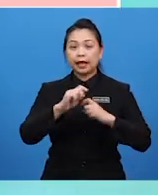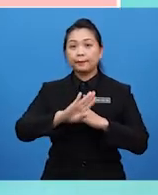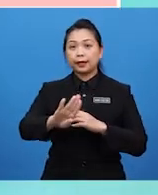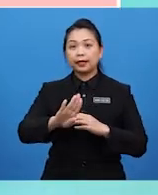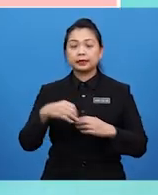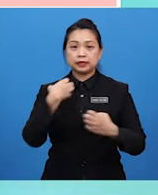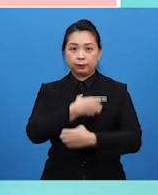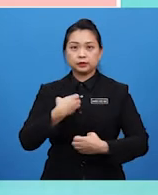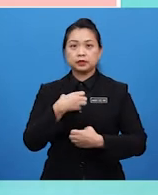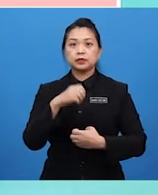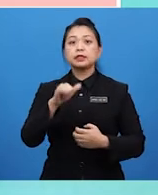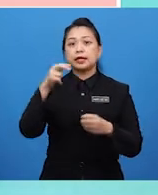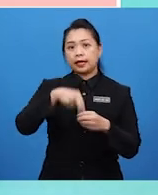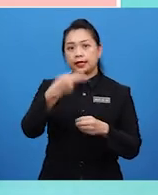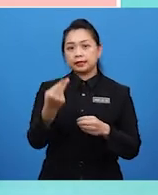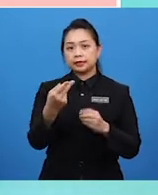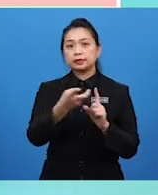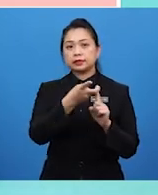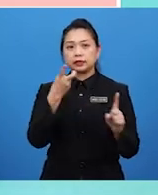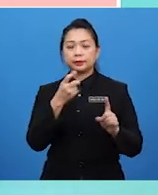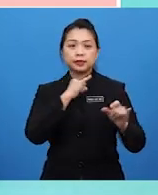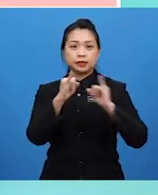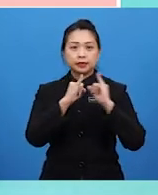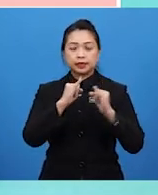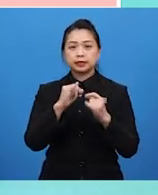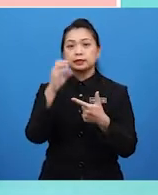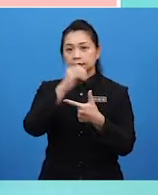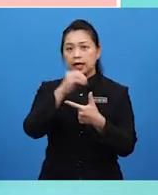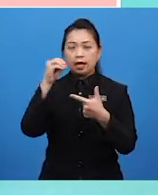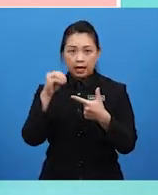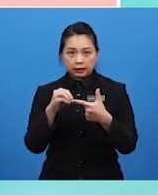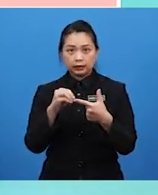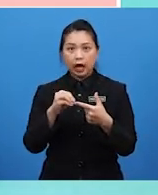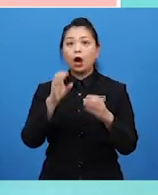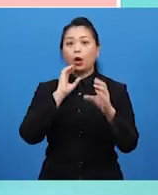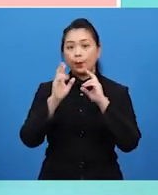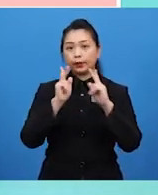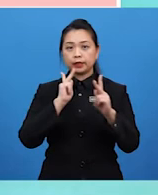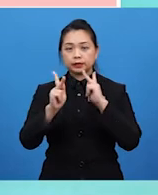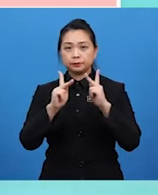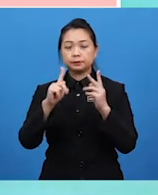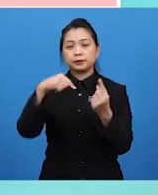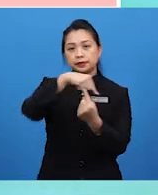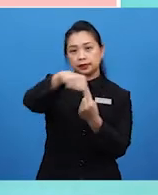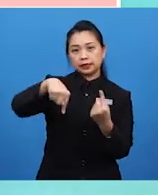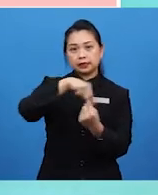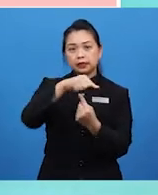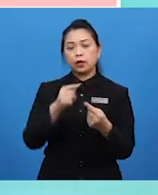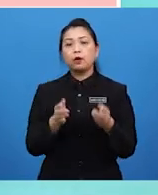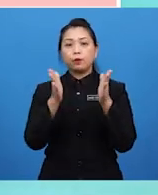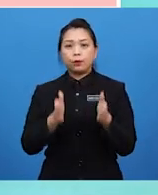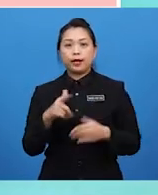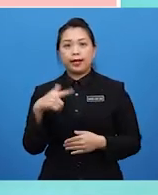tindak balas emosi yang terhasil daripada interaksi atau komunikasi persekitaran,